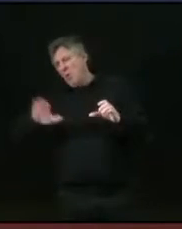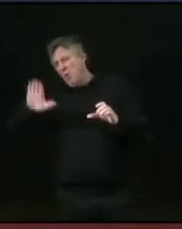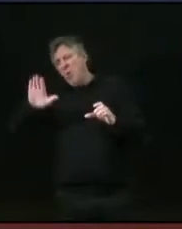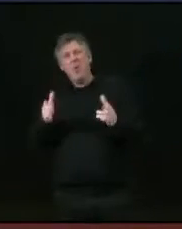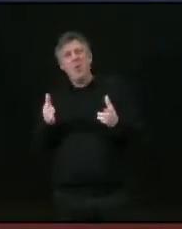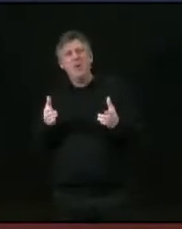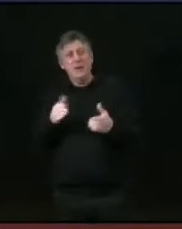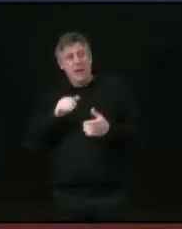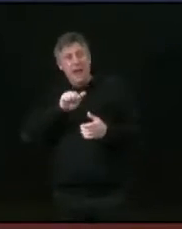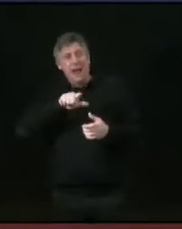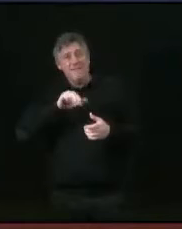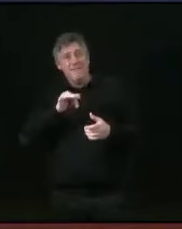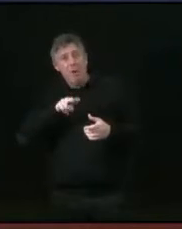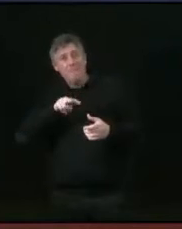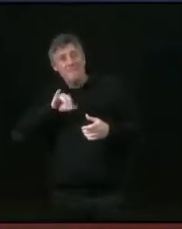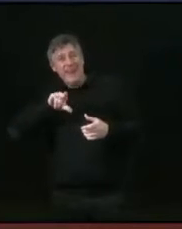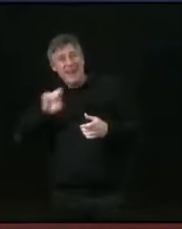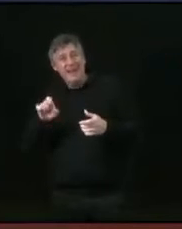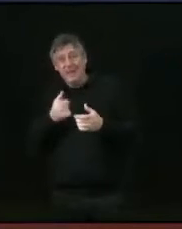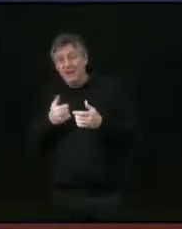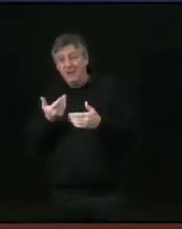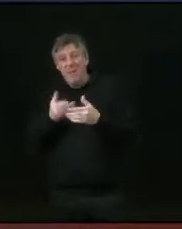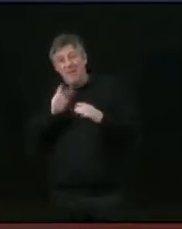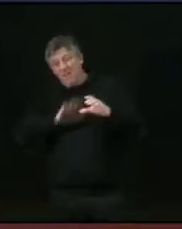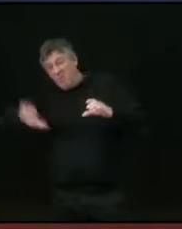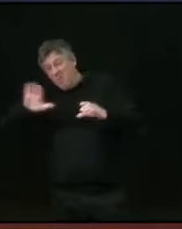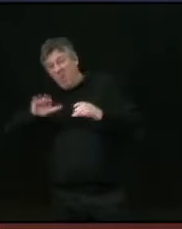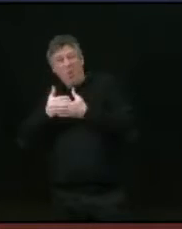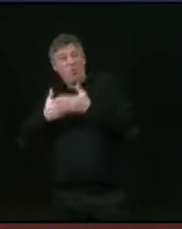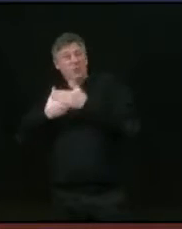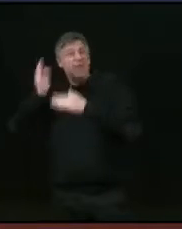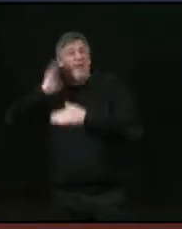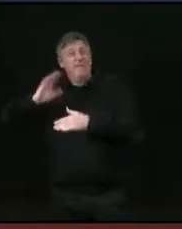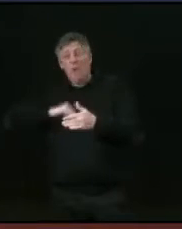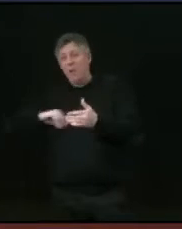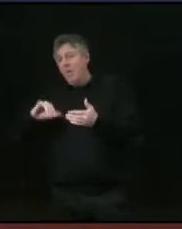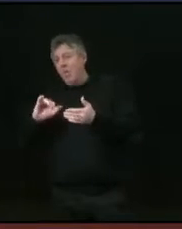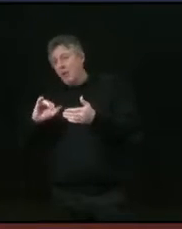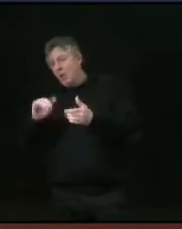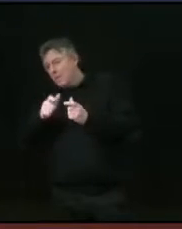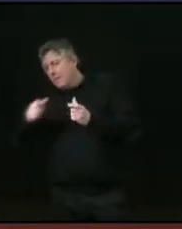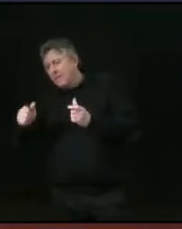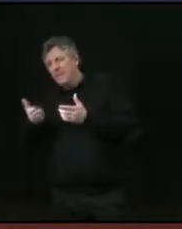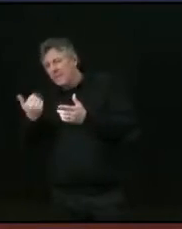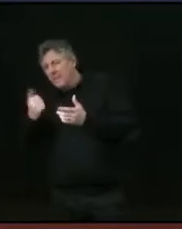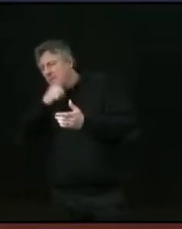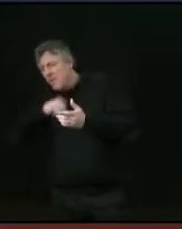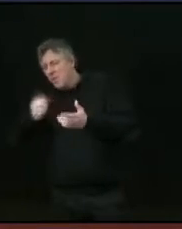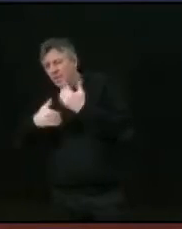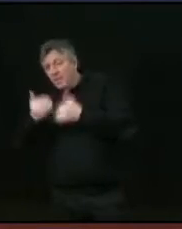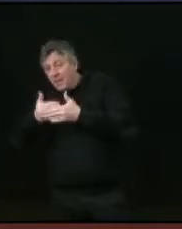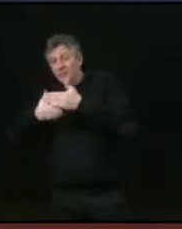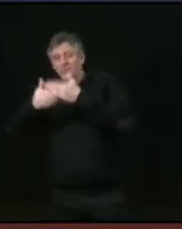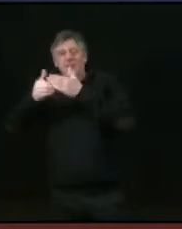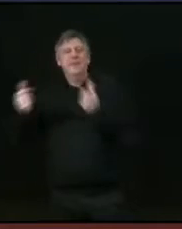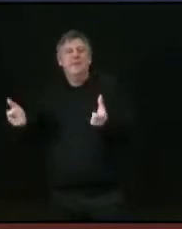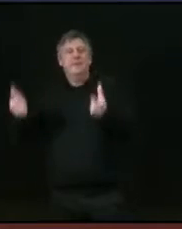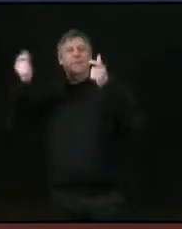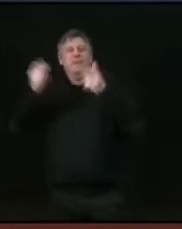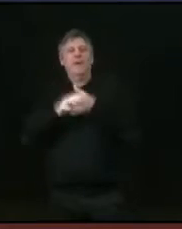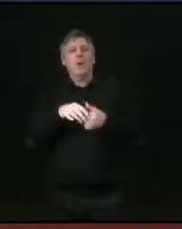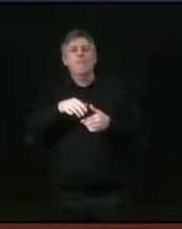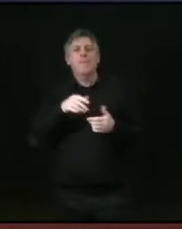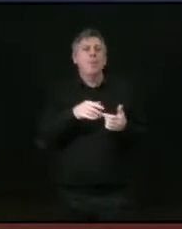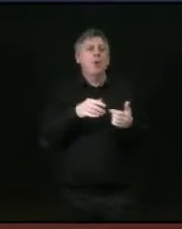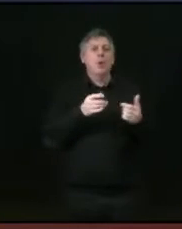Alfortville. Et donc, moi, je suis à l'aise, mais en même temps, il y une appétence des promoteurs. Et j'ai passé une commande à la directrice